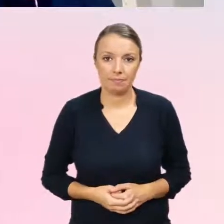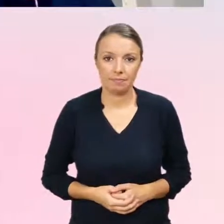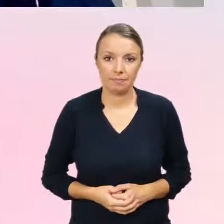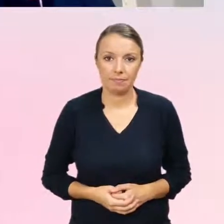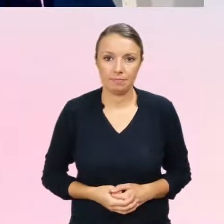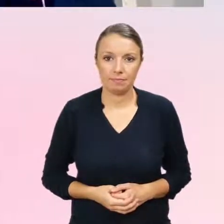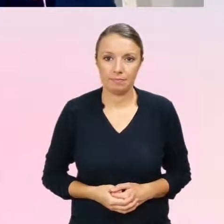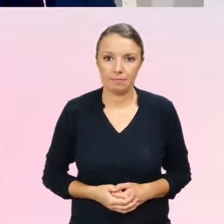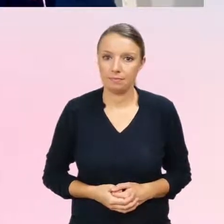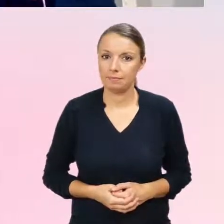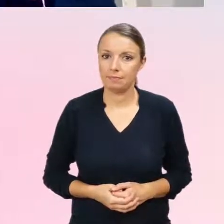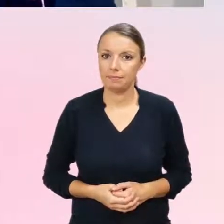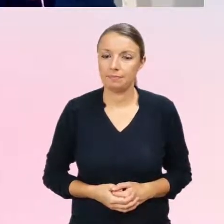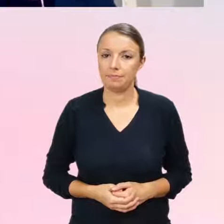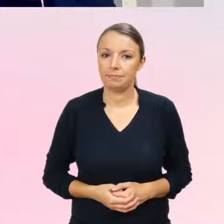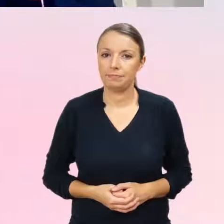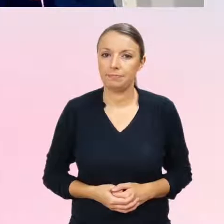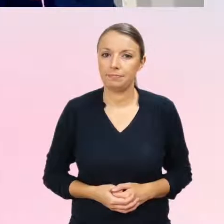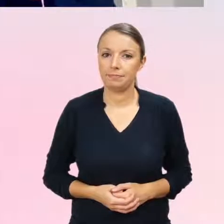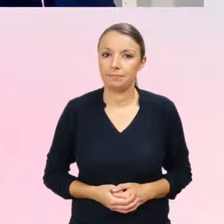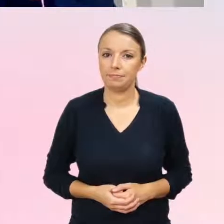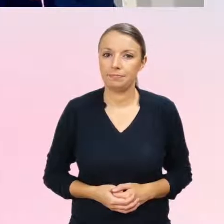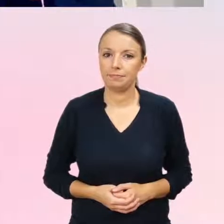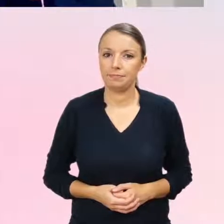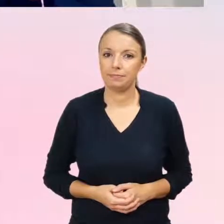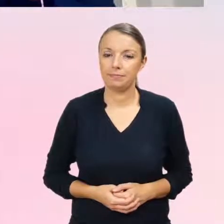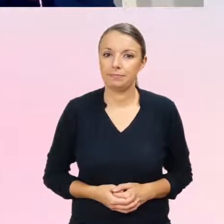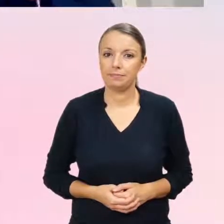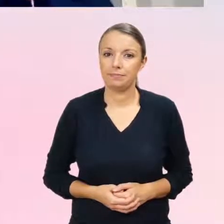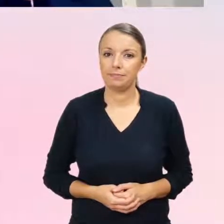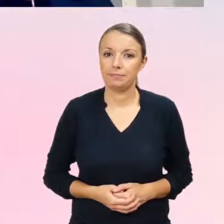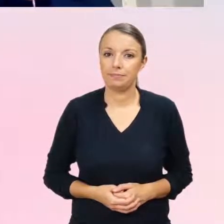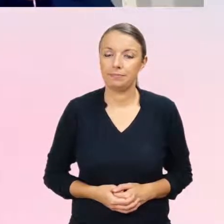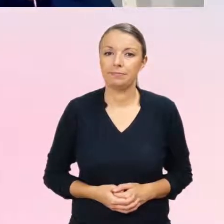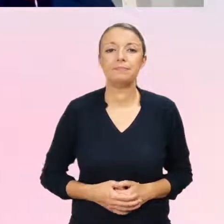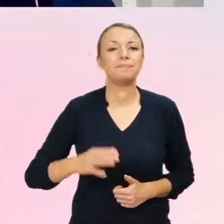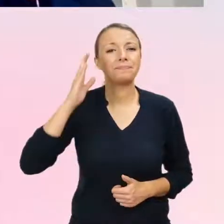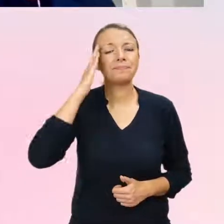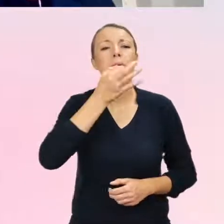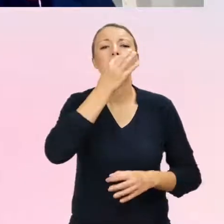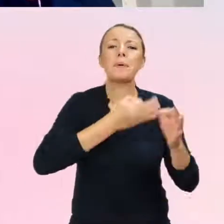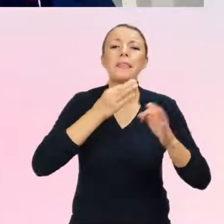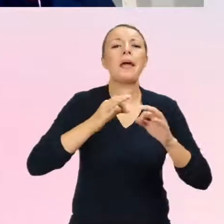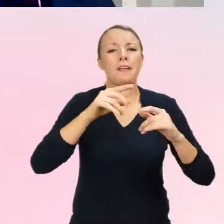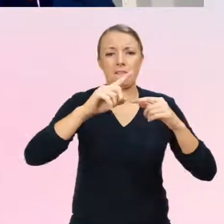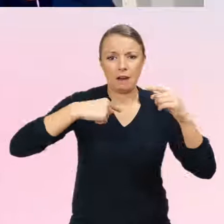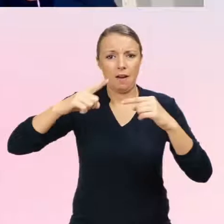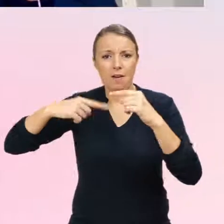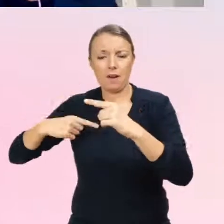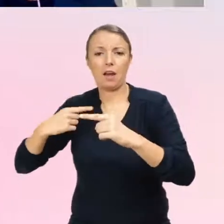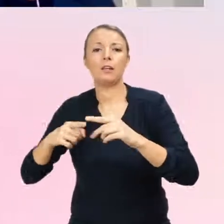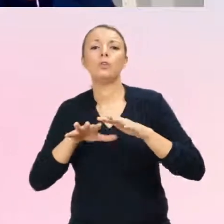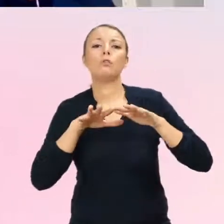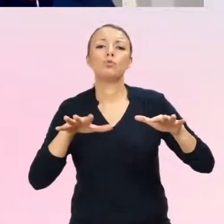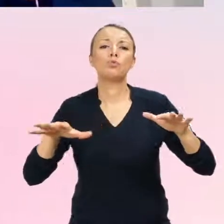że dużo z tych pytań, które spłynęły do mnie, bardzo dużo właśnie odnosiło się do